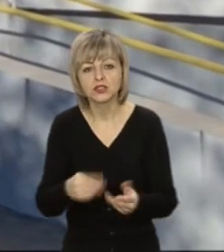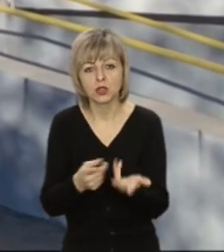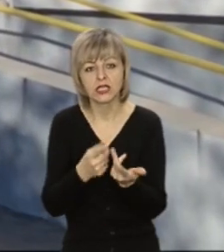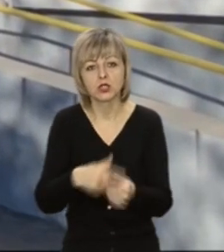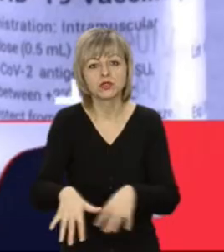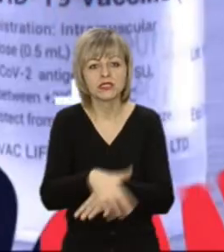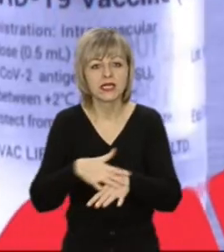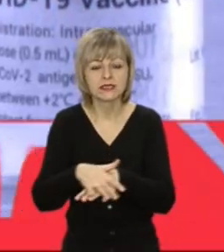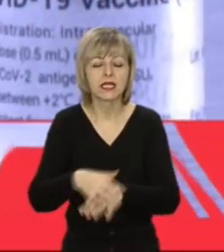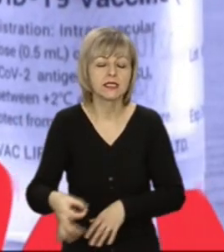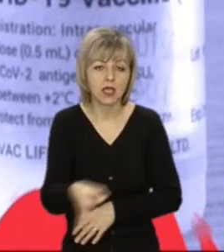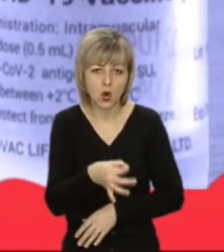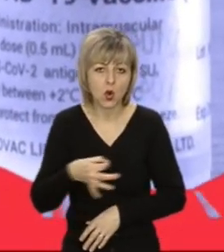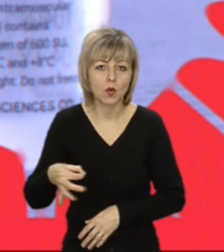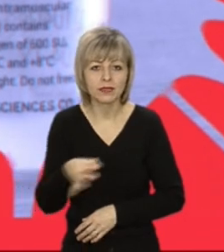області.